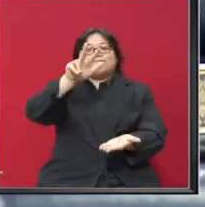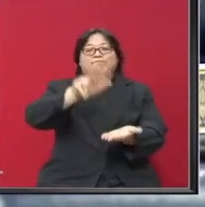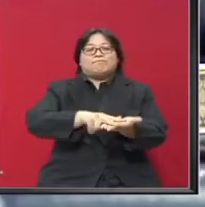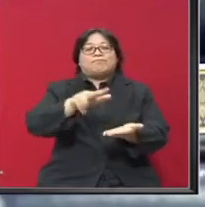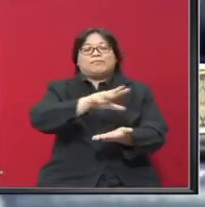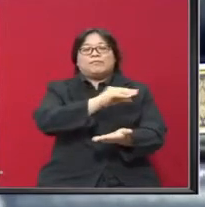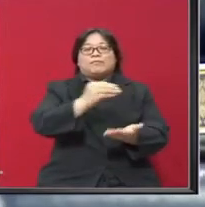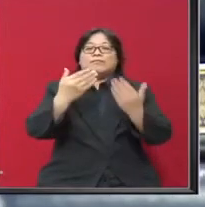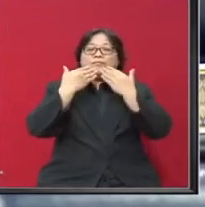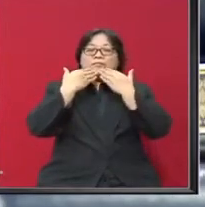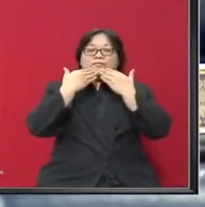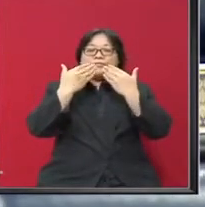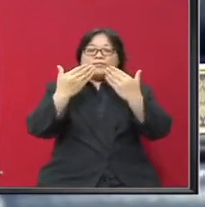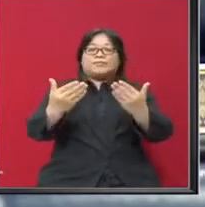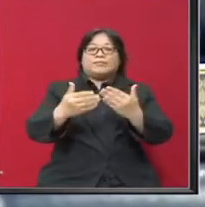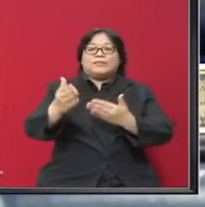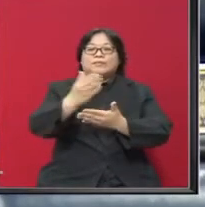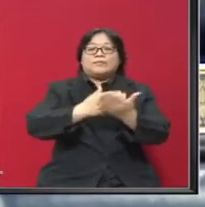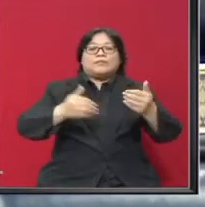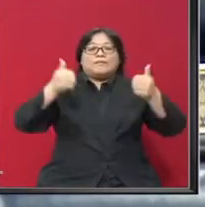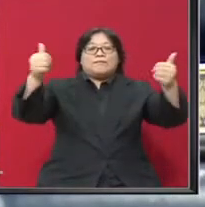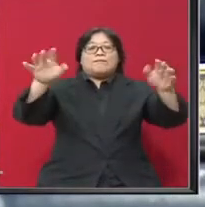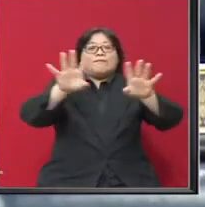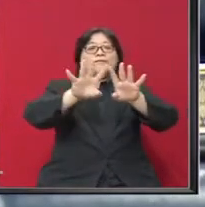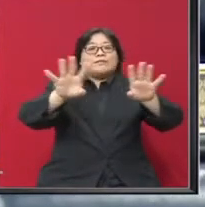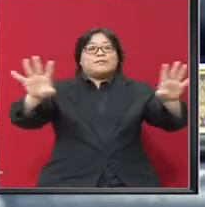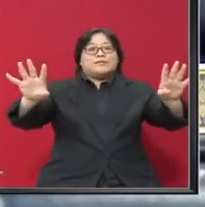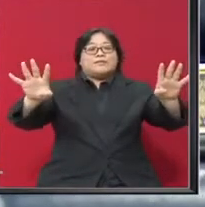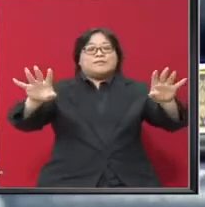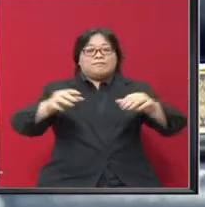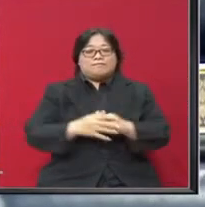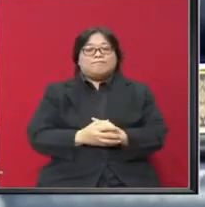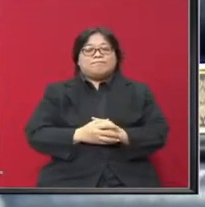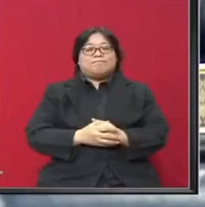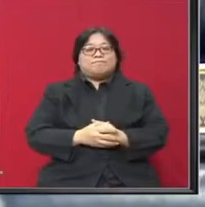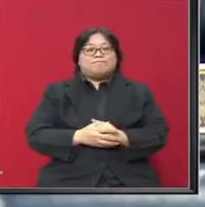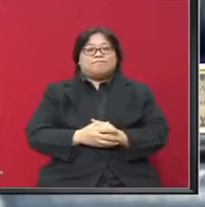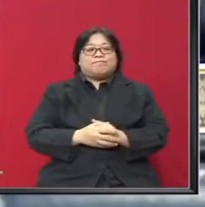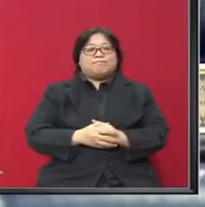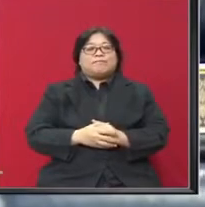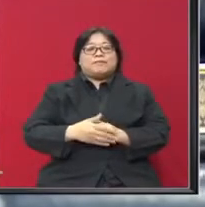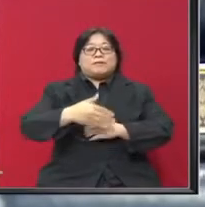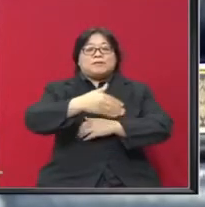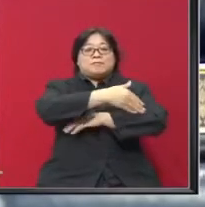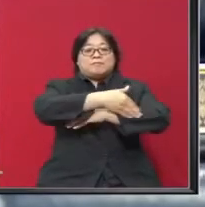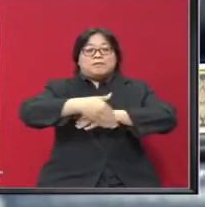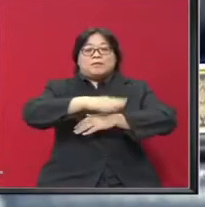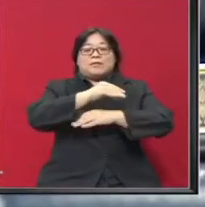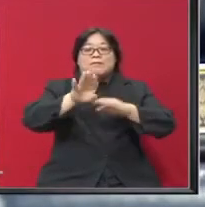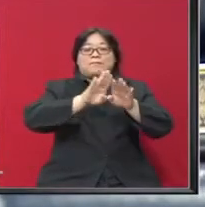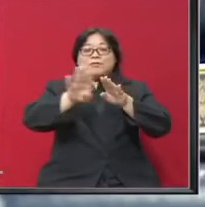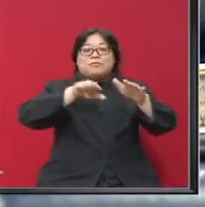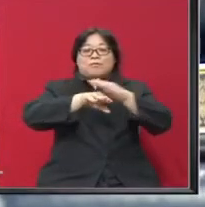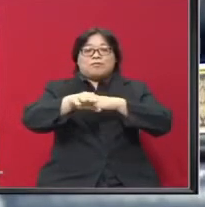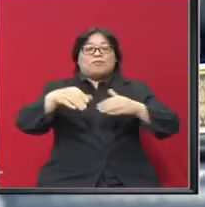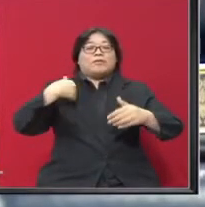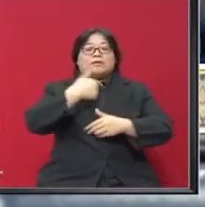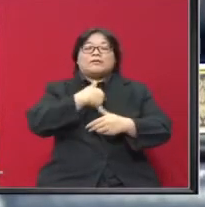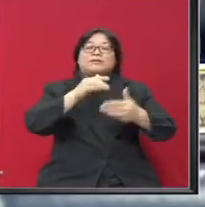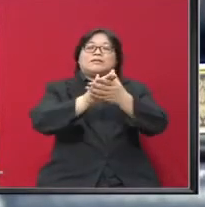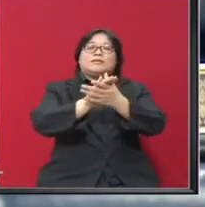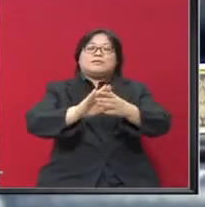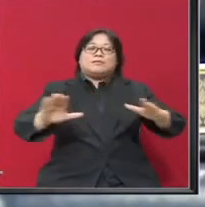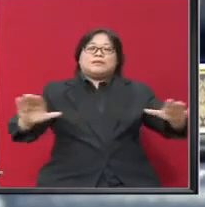dan terima kasih kepada Barisan hadapan yang menguatkuasakan Supaya pintu-pintu masuk dan sepadan negara kita